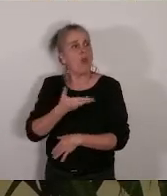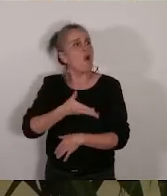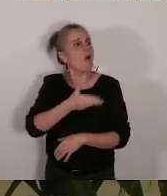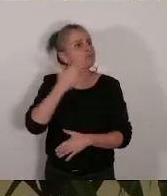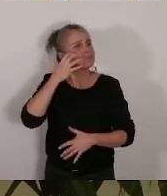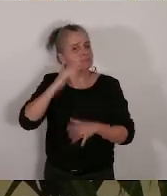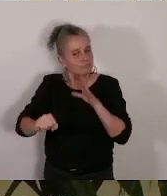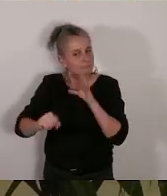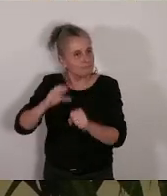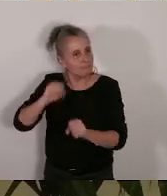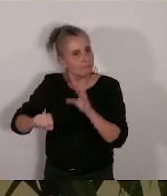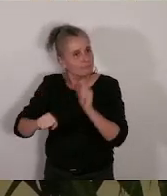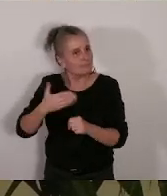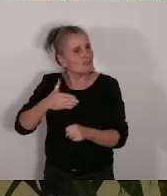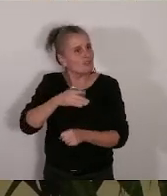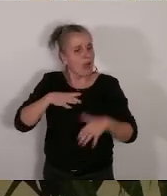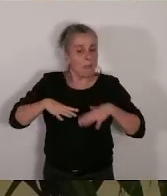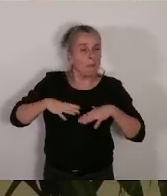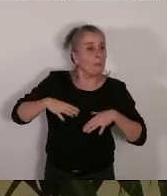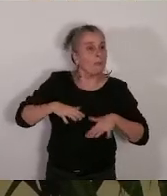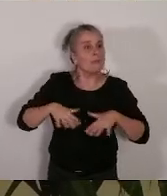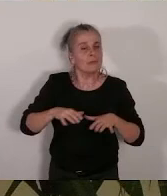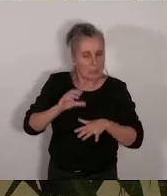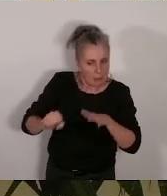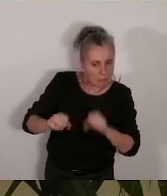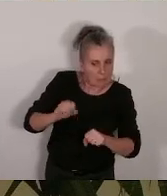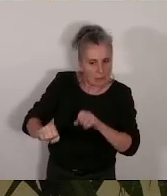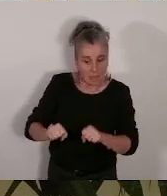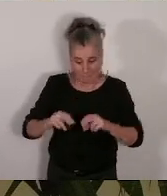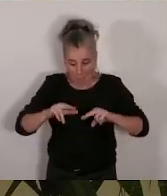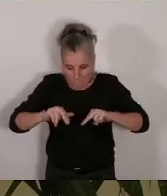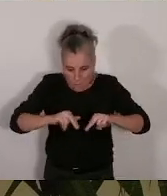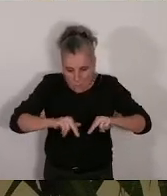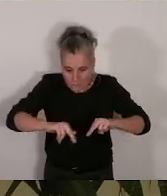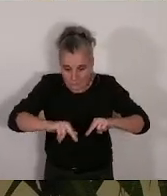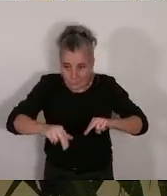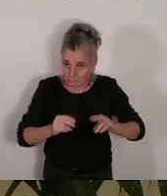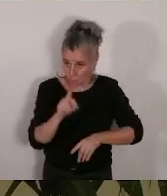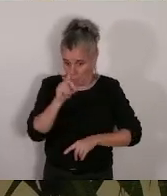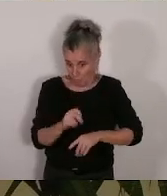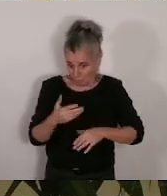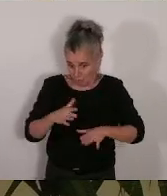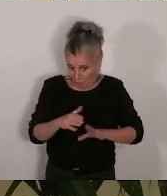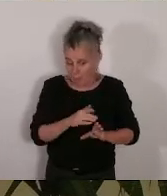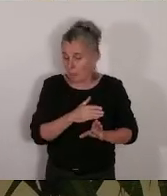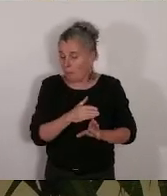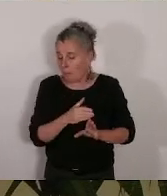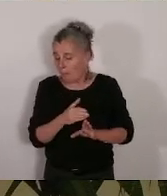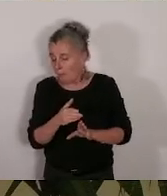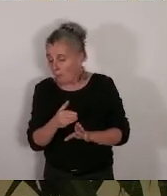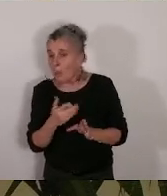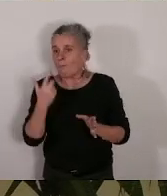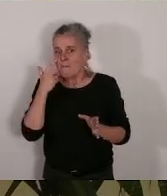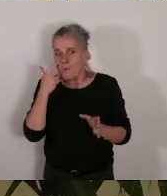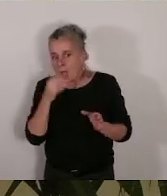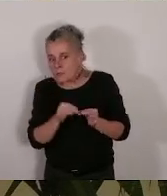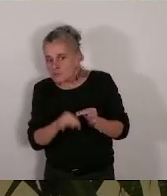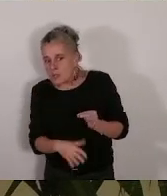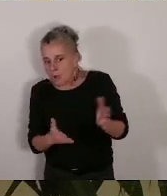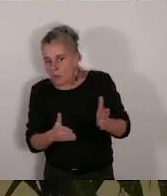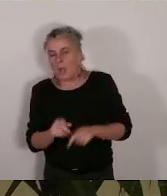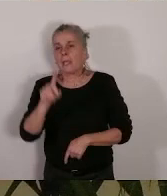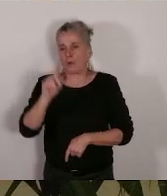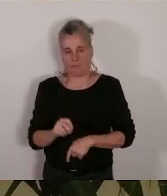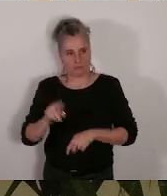ont vu que des fouilles archéologiques ont déjà démarré, donc on attend le diagnostic de ces fouilles archéologiques pour engager des travaux